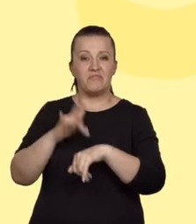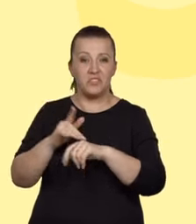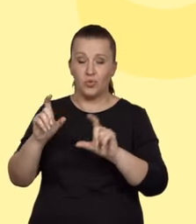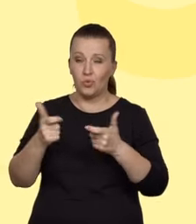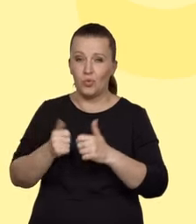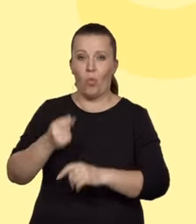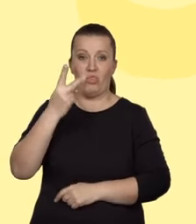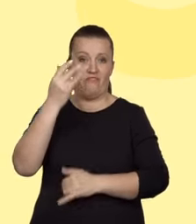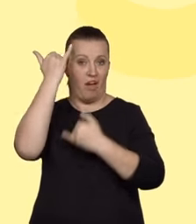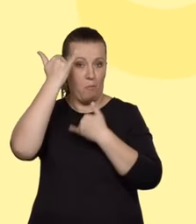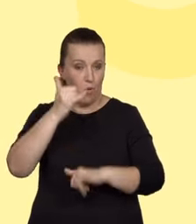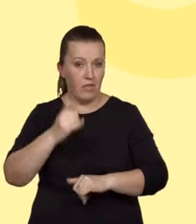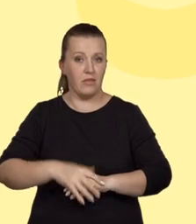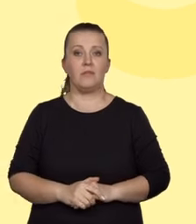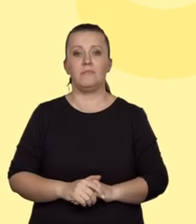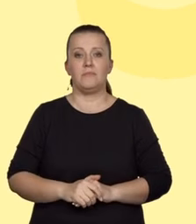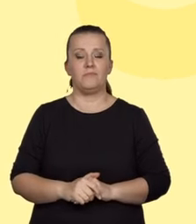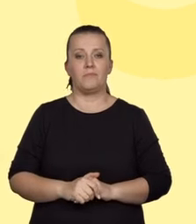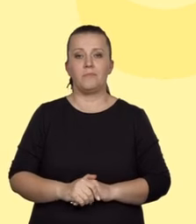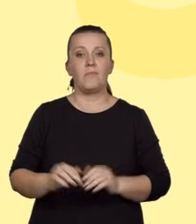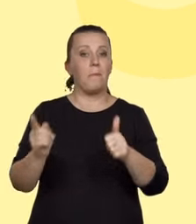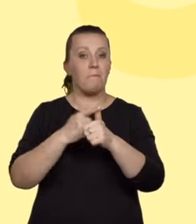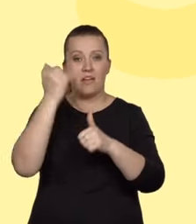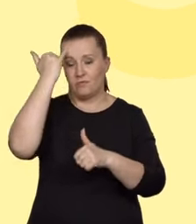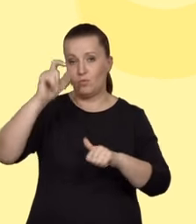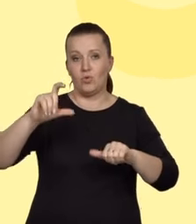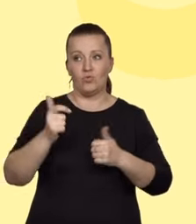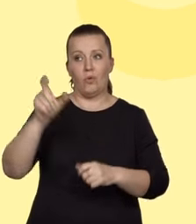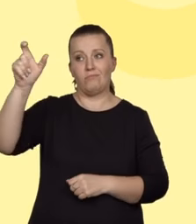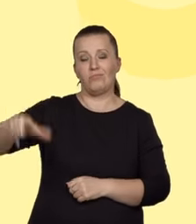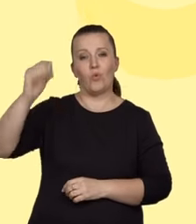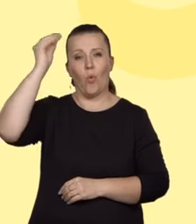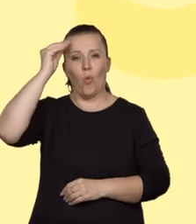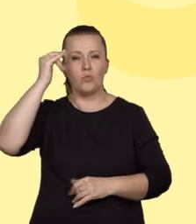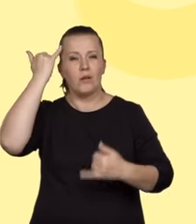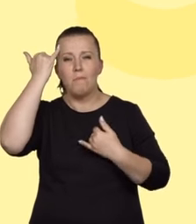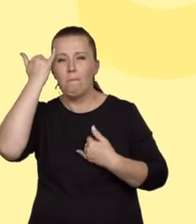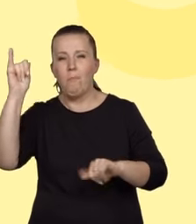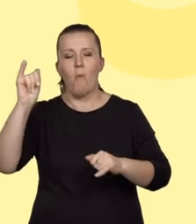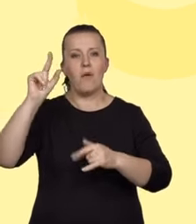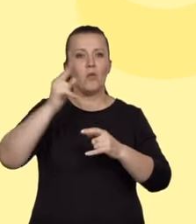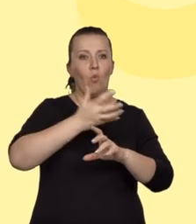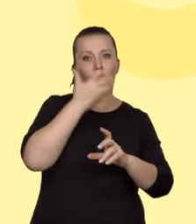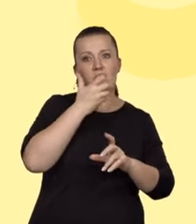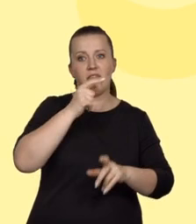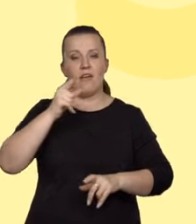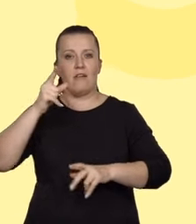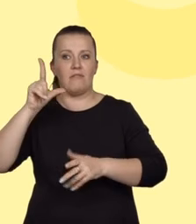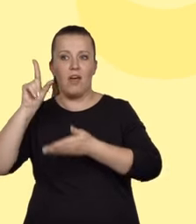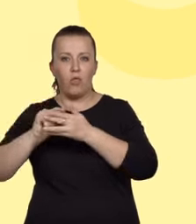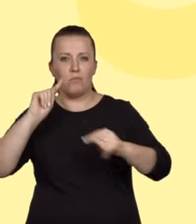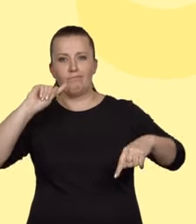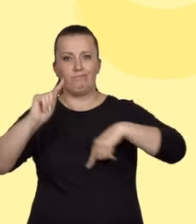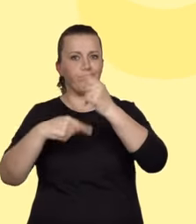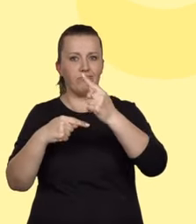popełnione zostały aż dwa błędy. Po pierwsze, zdający pomylił równanie reakcji utleniania z równaniem procesu